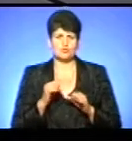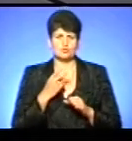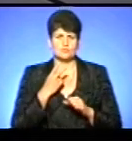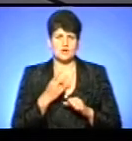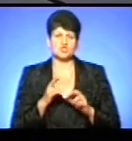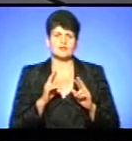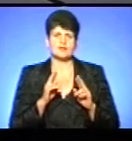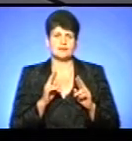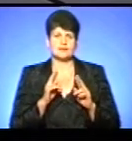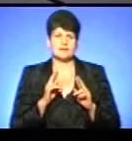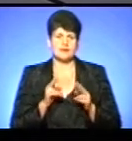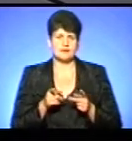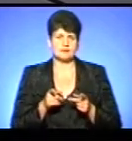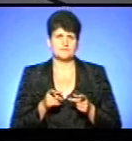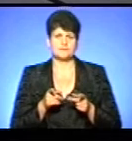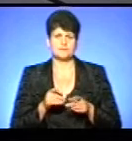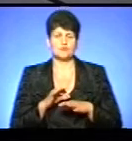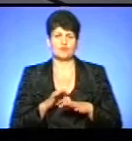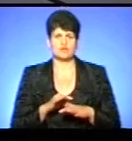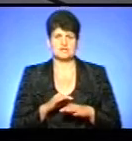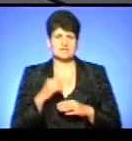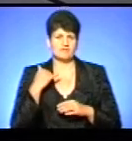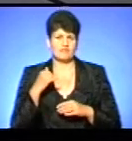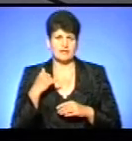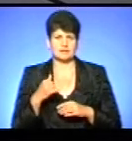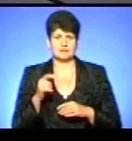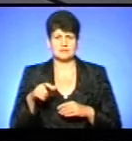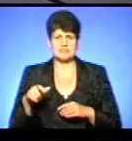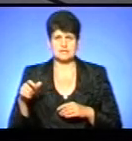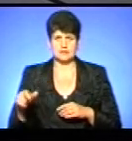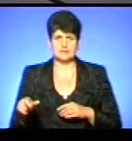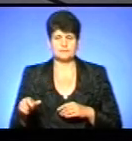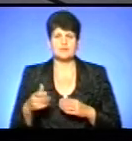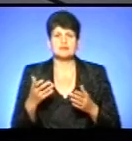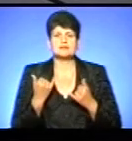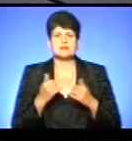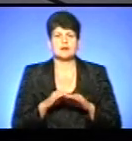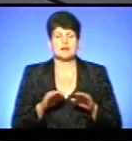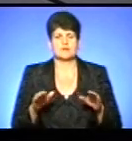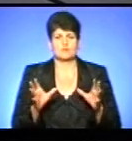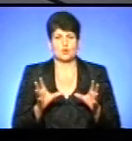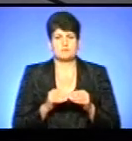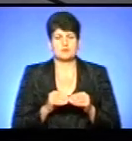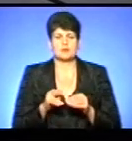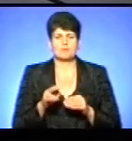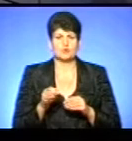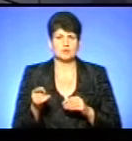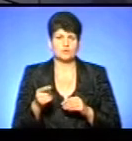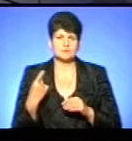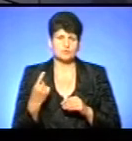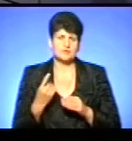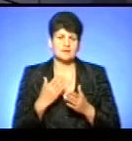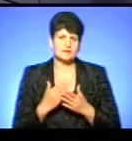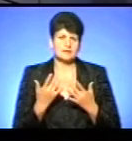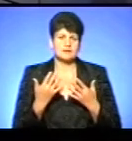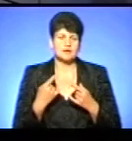проводиться виклик пацієнтам. Який зараз рівень об'єднання? Є